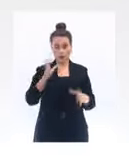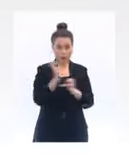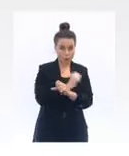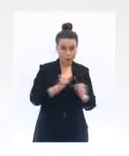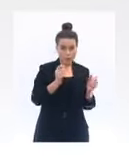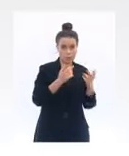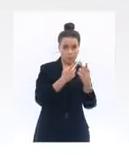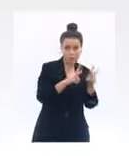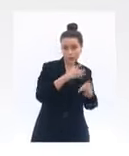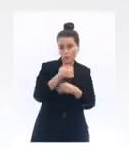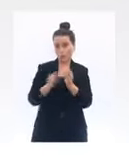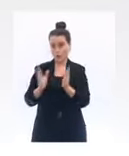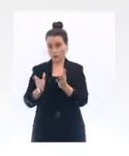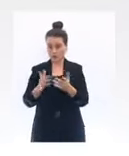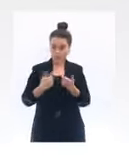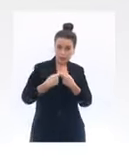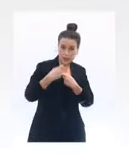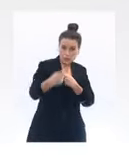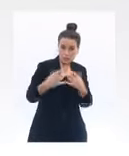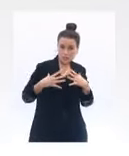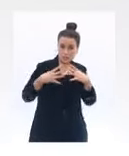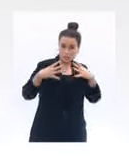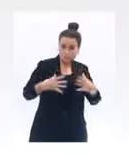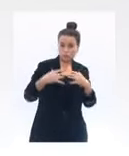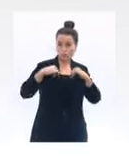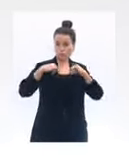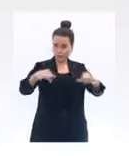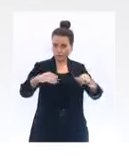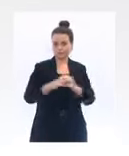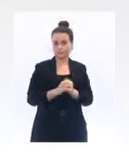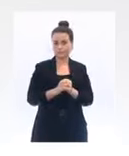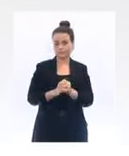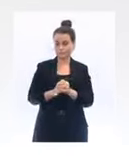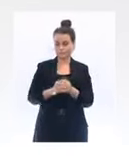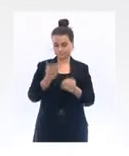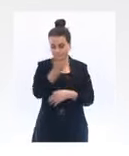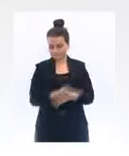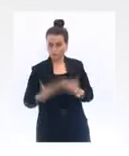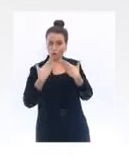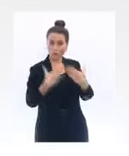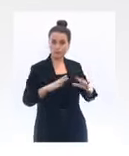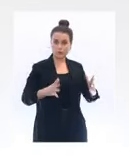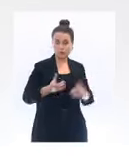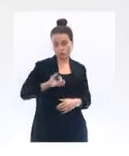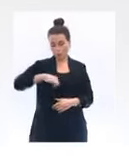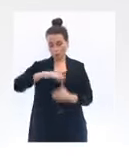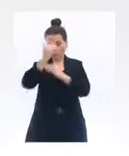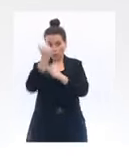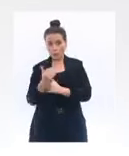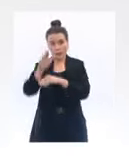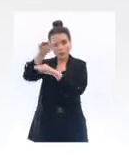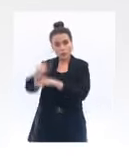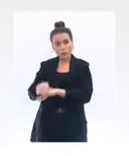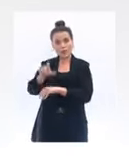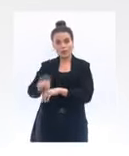dur. Le meilleur moyen de les remercier, c'est de faire attention à nous, c'est de faire attention aux autres, aux voisins,